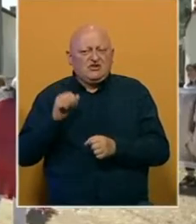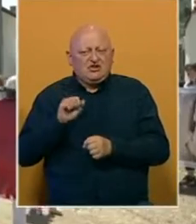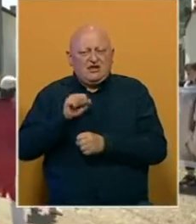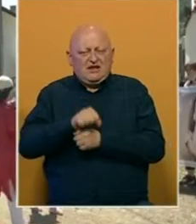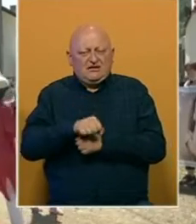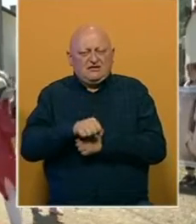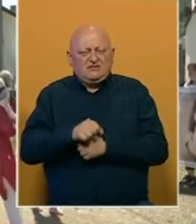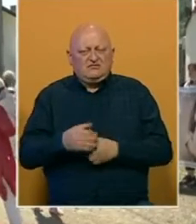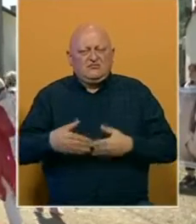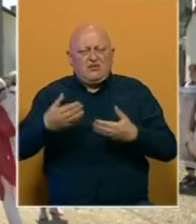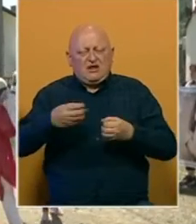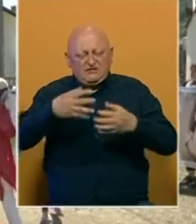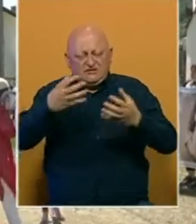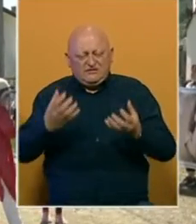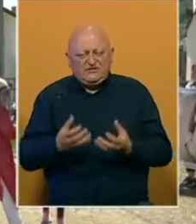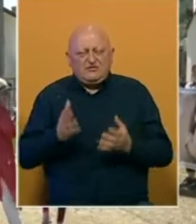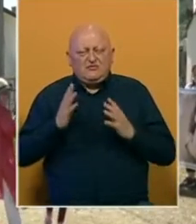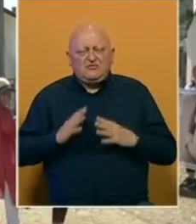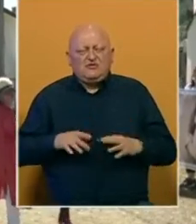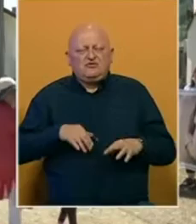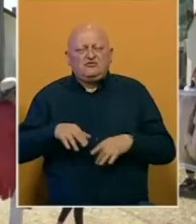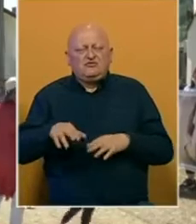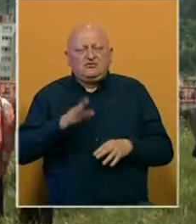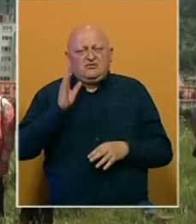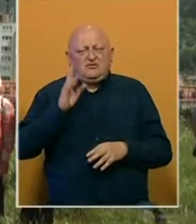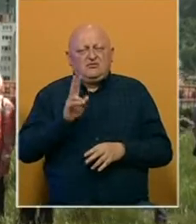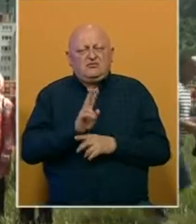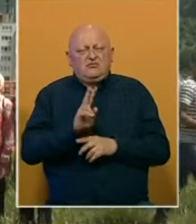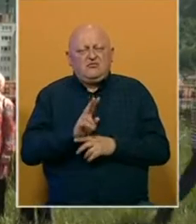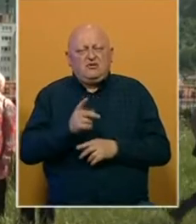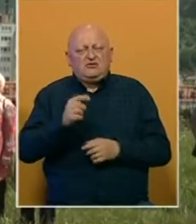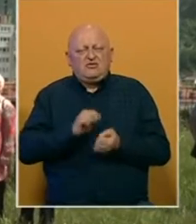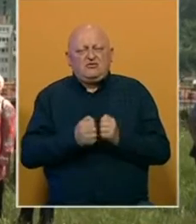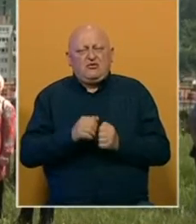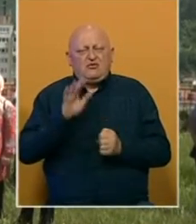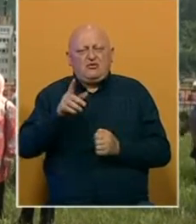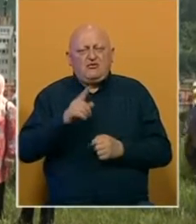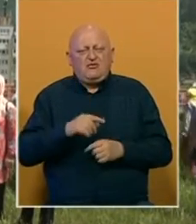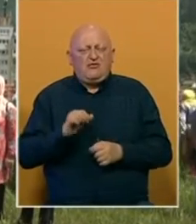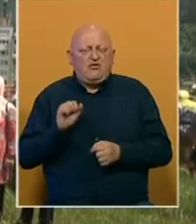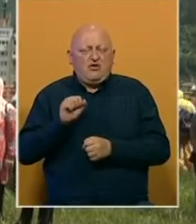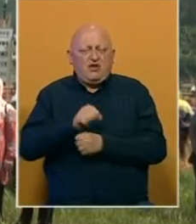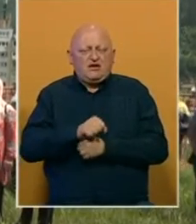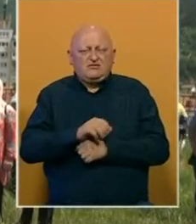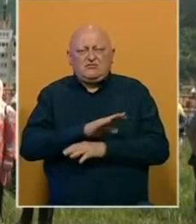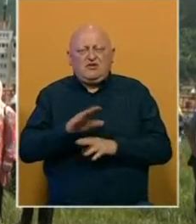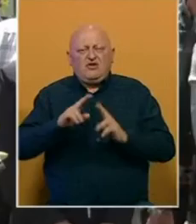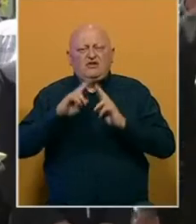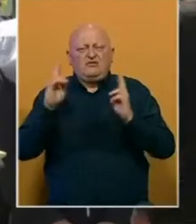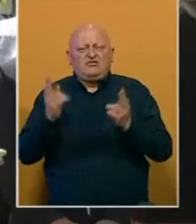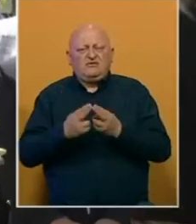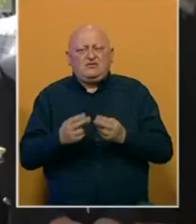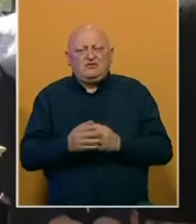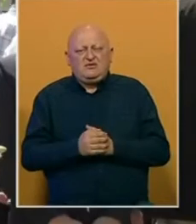nasilja. Polaganjem cvjeća i mirnom šetnjom skrenuli su pažnju na važnost borbe protiv ovog vida nasilja bilo gdje u svijetu.